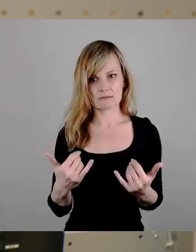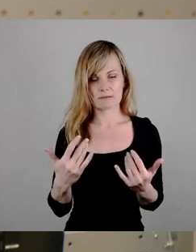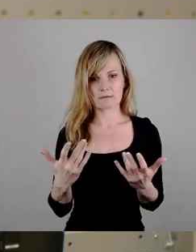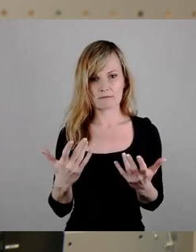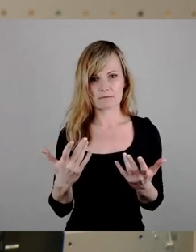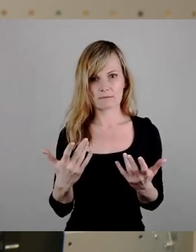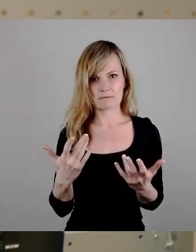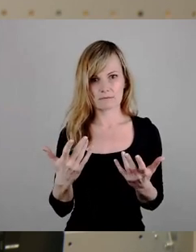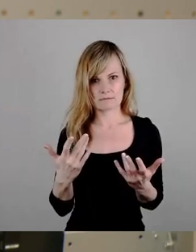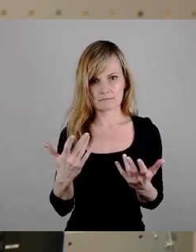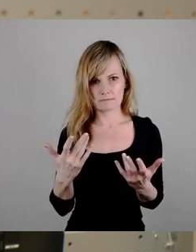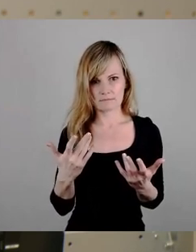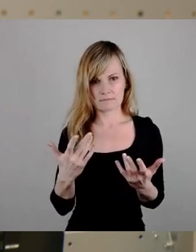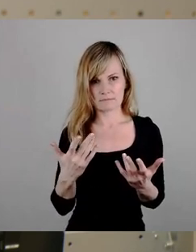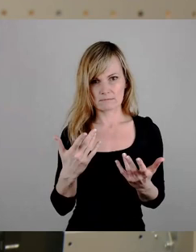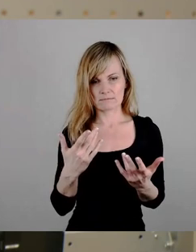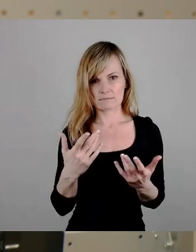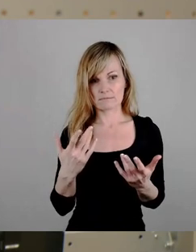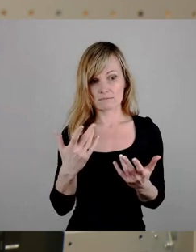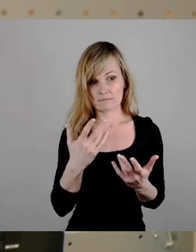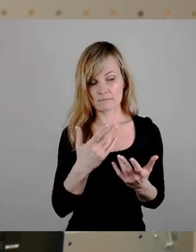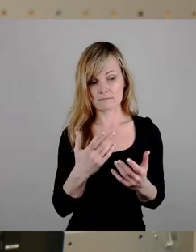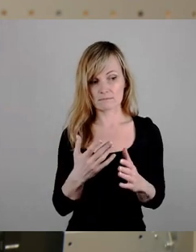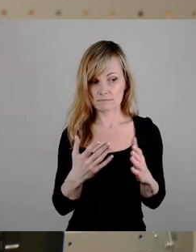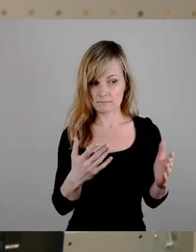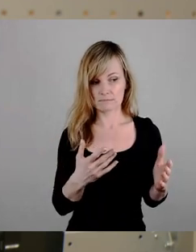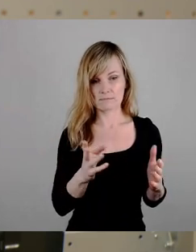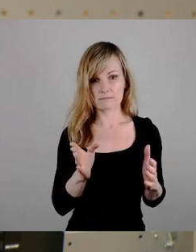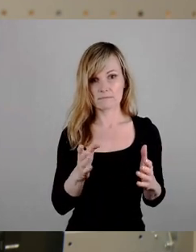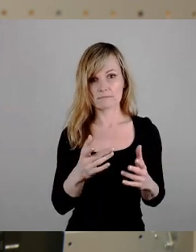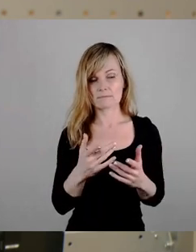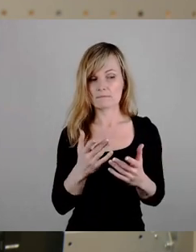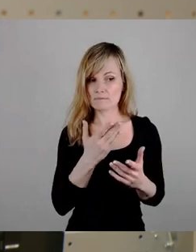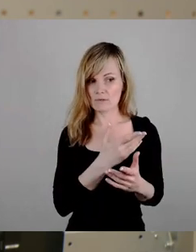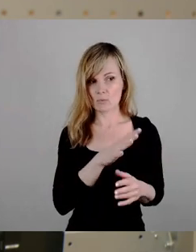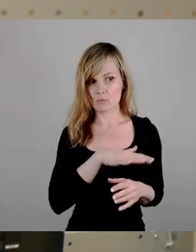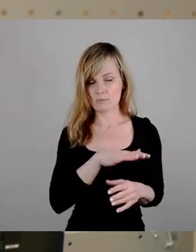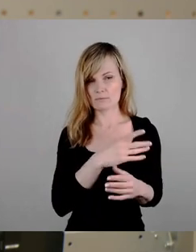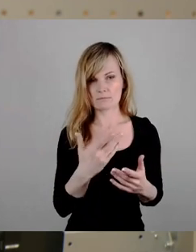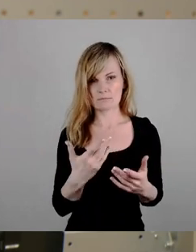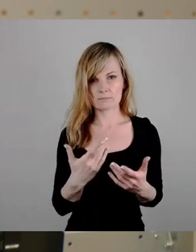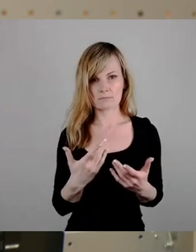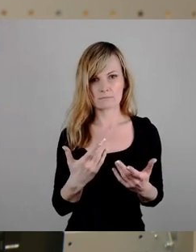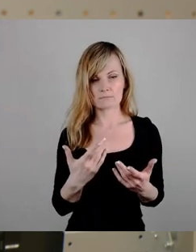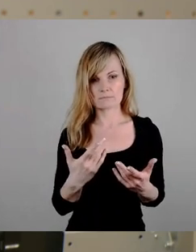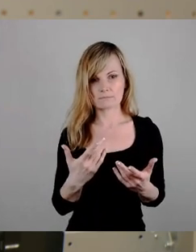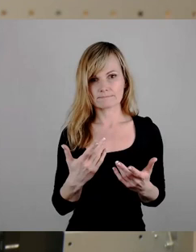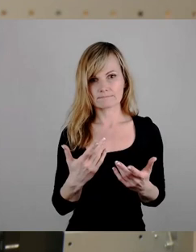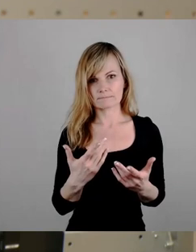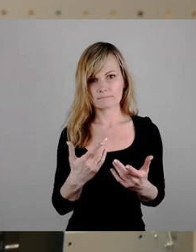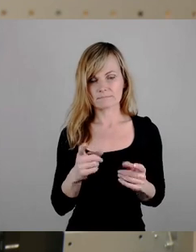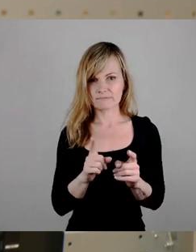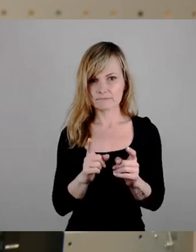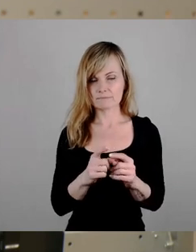dem rechteren Rand zusammen auch noch sozusagen das leuchtende Bild